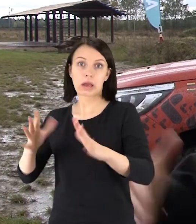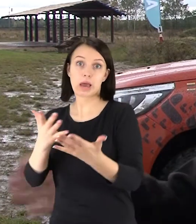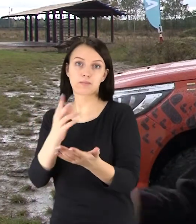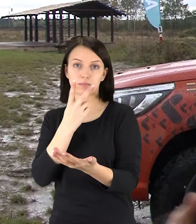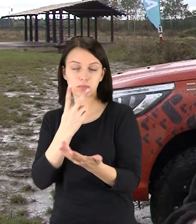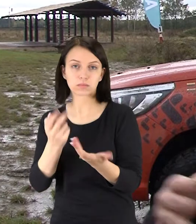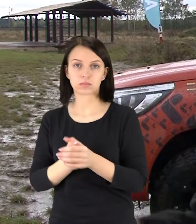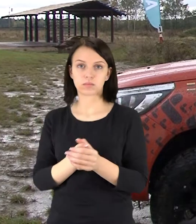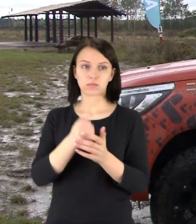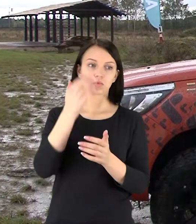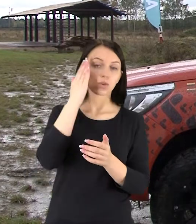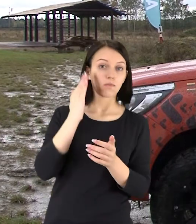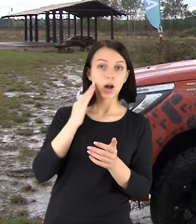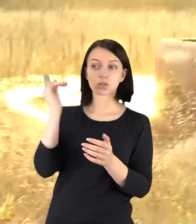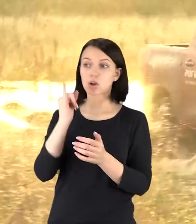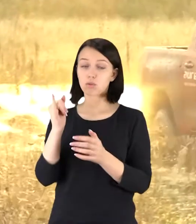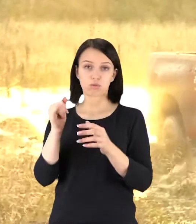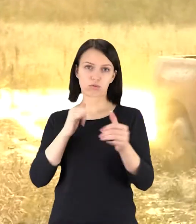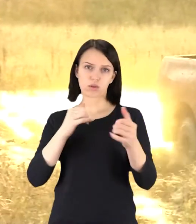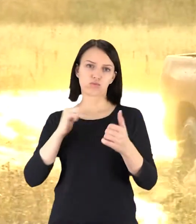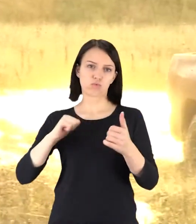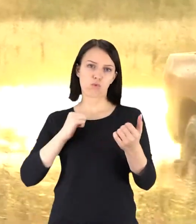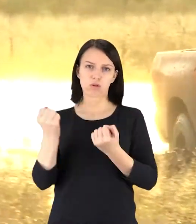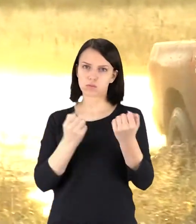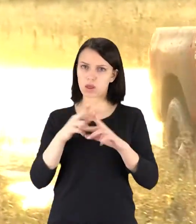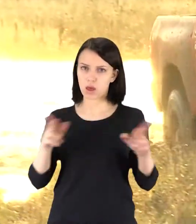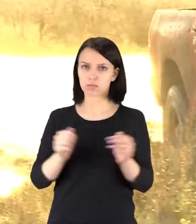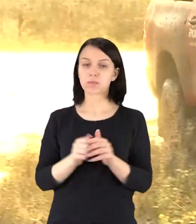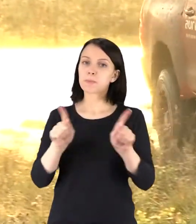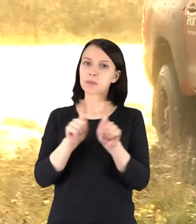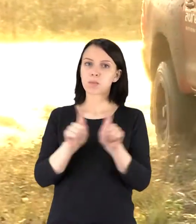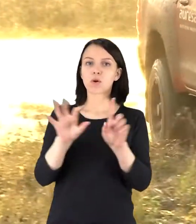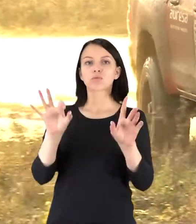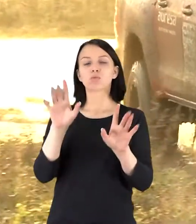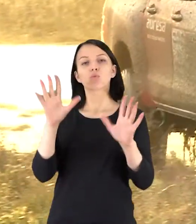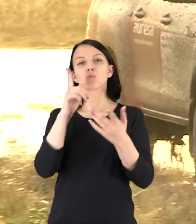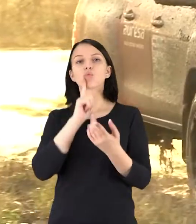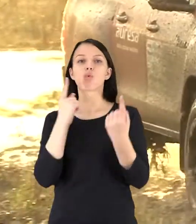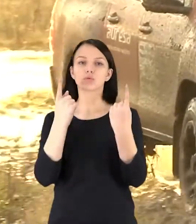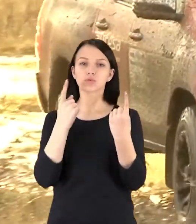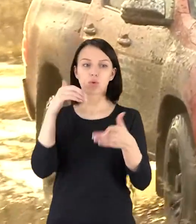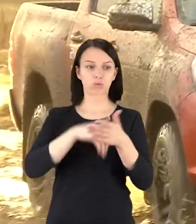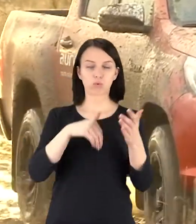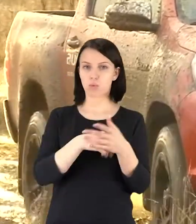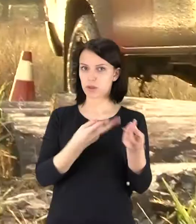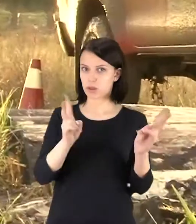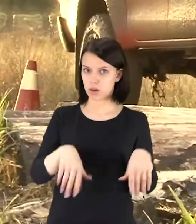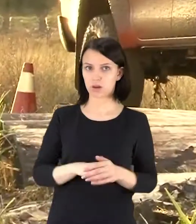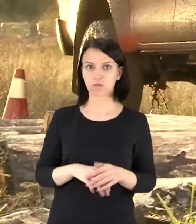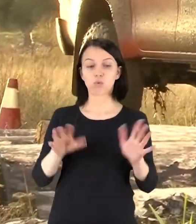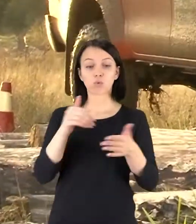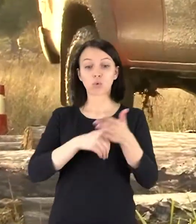Žmonės tikrai neivertinai, važiuo lygiai taip pat kaip vasarą. Kitas vairaimo meistro patarimas – netaupyti saugumui. Jei taupai važiuok autobusu,